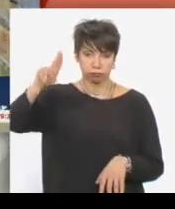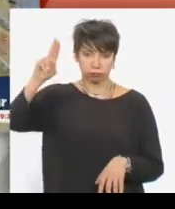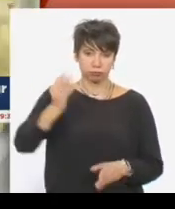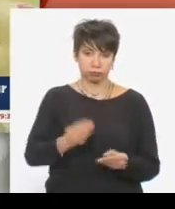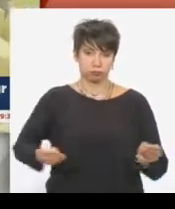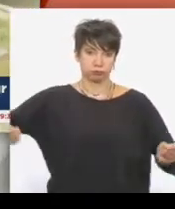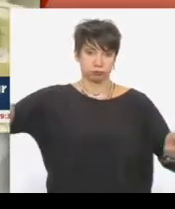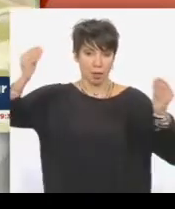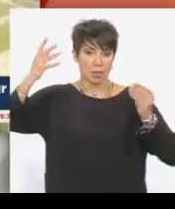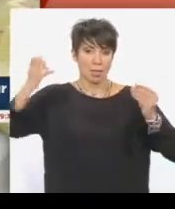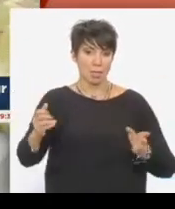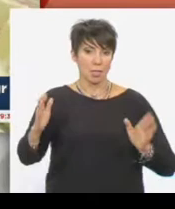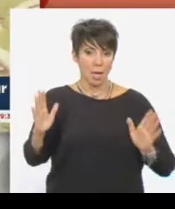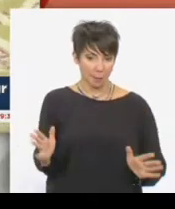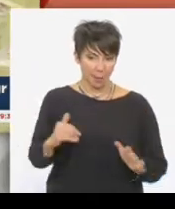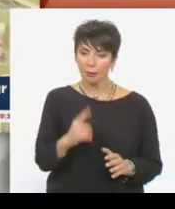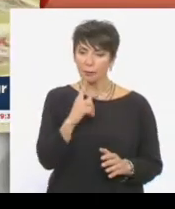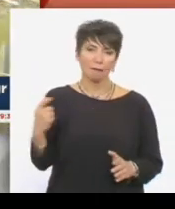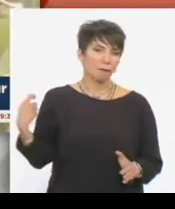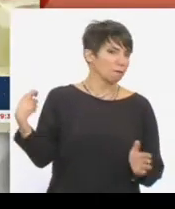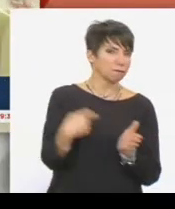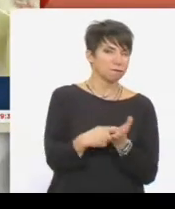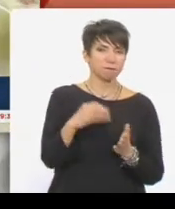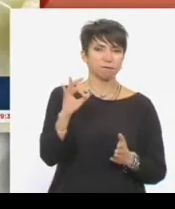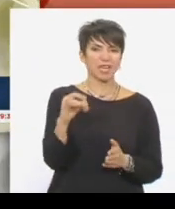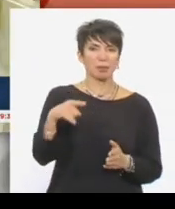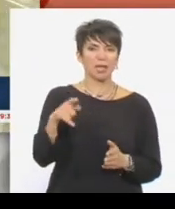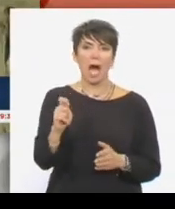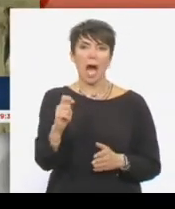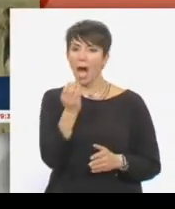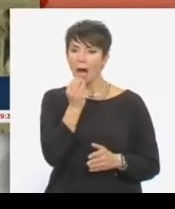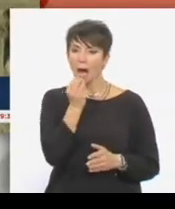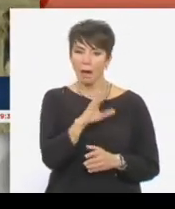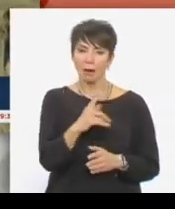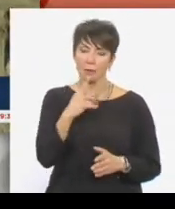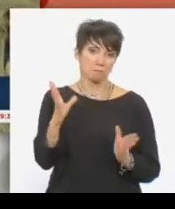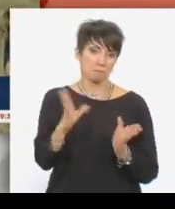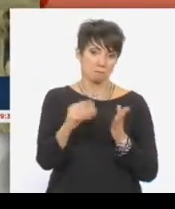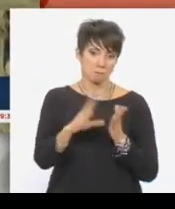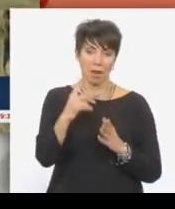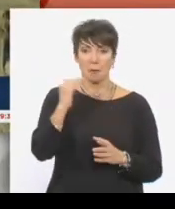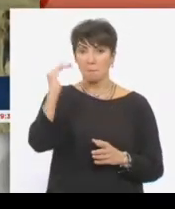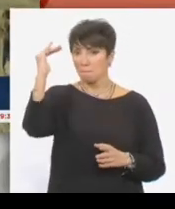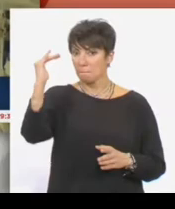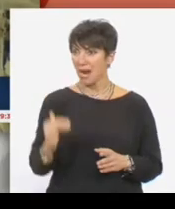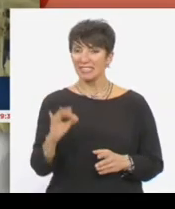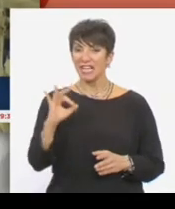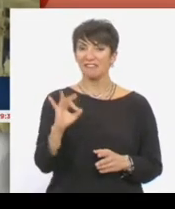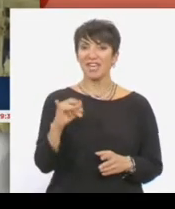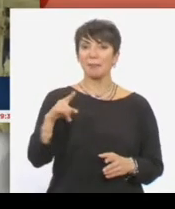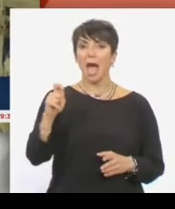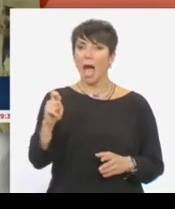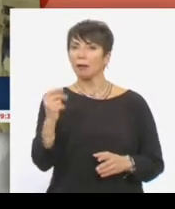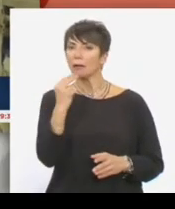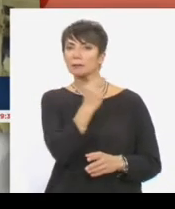ανατιμήσεων αλλά και από τον υψηλό φόρο προστιθέμενης αξίας στα τρόφιμα. Η μια μείωση του ΦΠΙΑ θα περνούσε αυτόματα